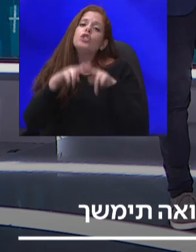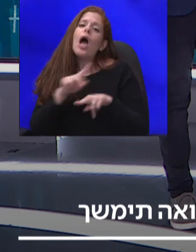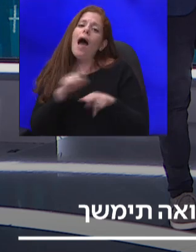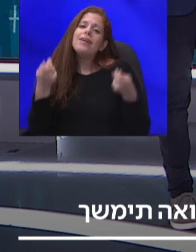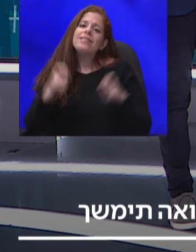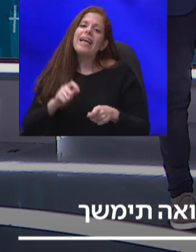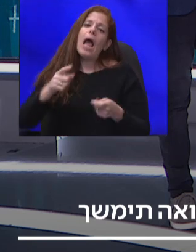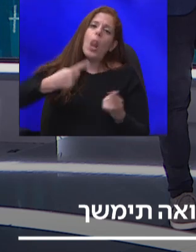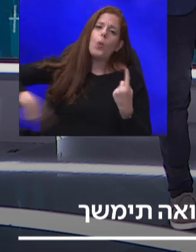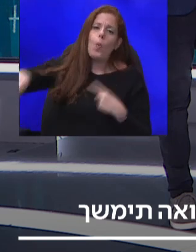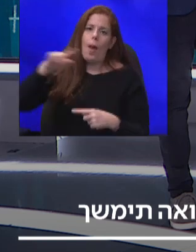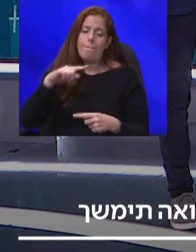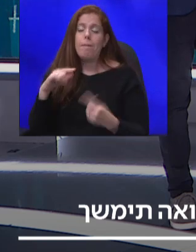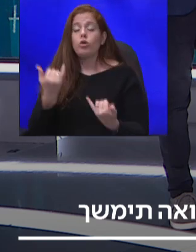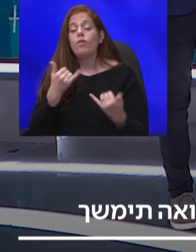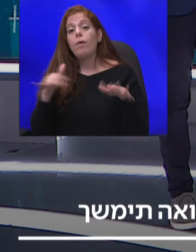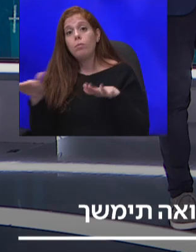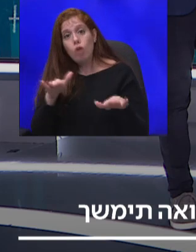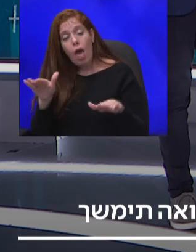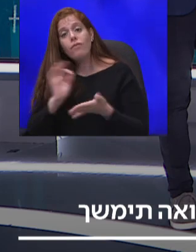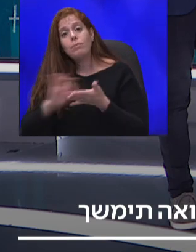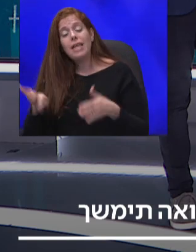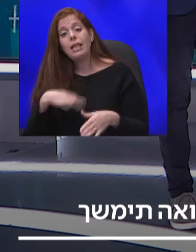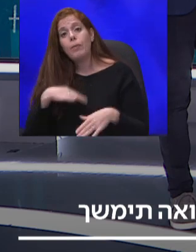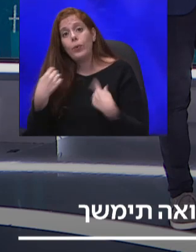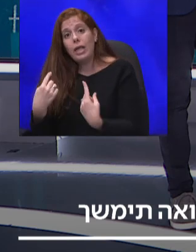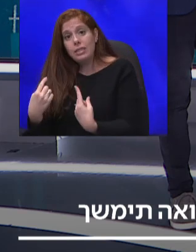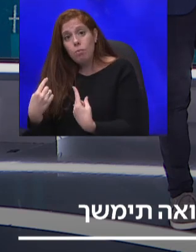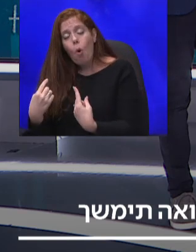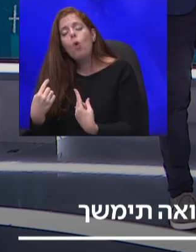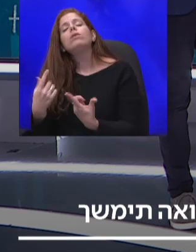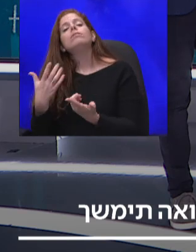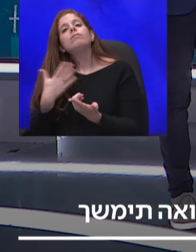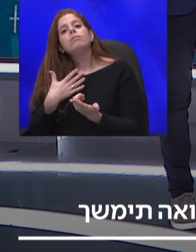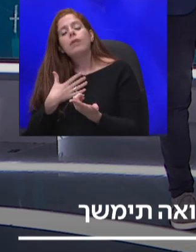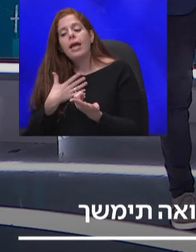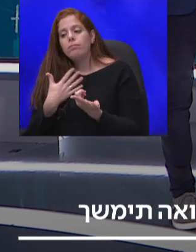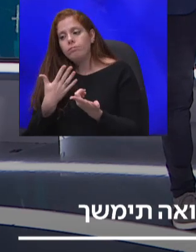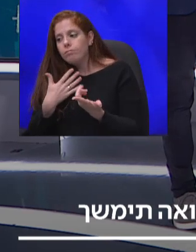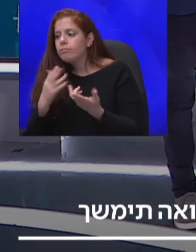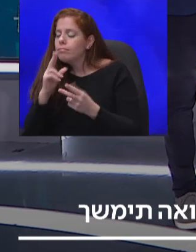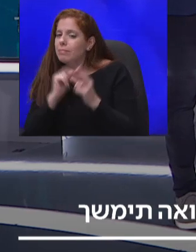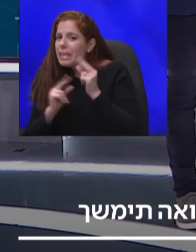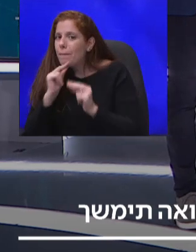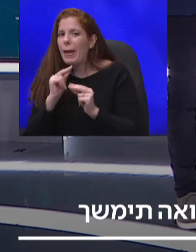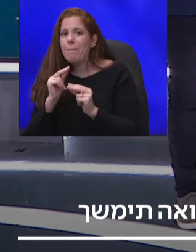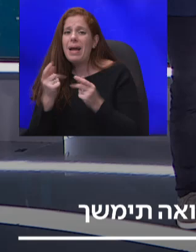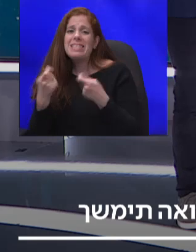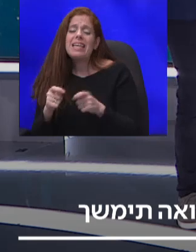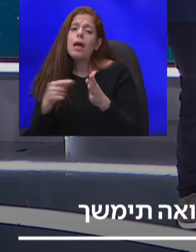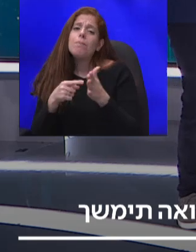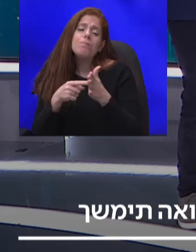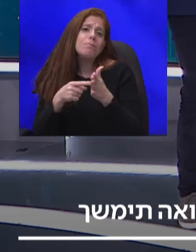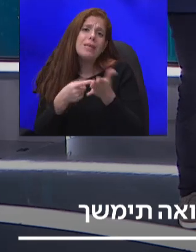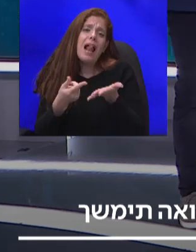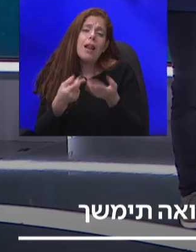ובכלל משרד הבריאות עצמו, נוטה להגיע בסופו של דבר לדיבורי סגר, פשוט כי אין לו שום פתרון אחר. אבל איך יכול להיות?